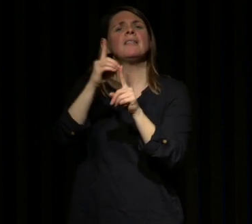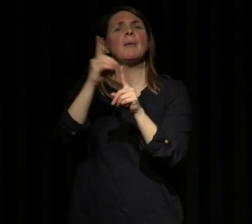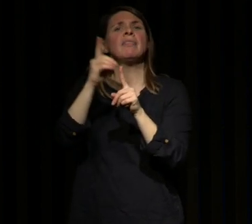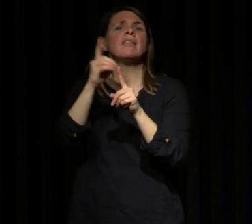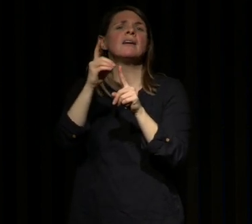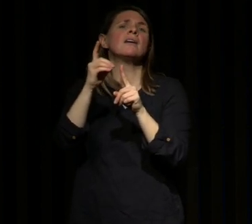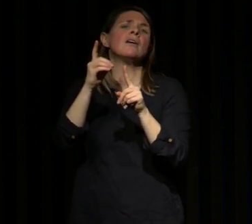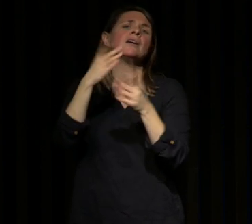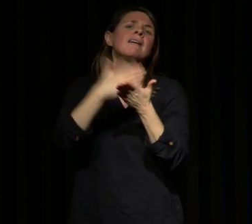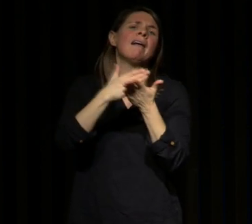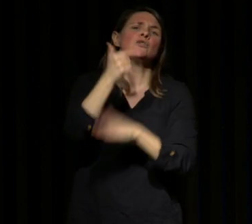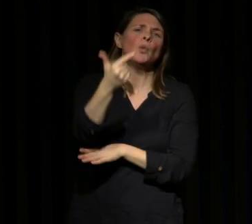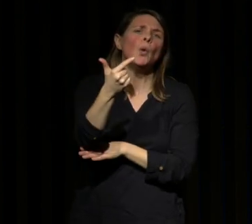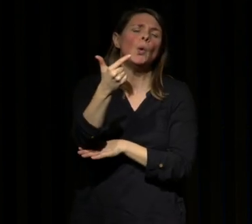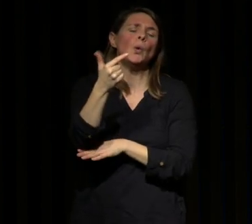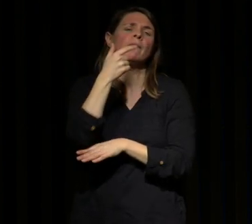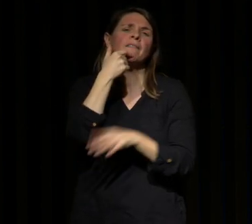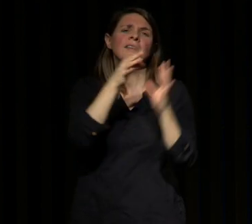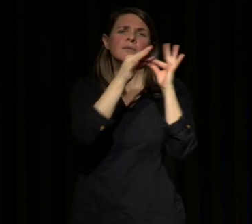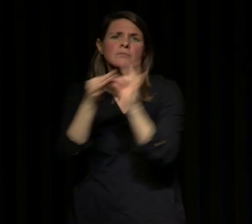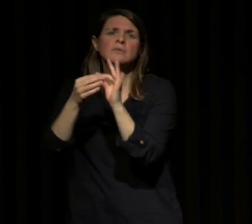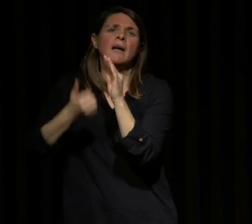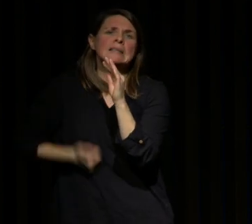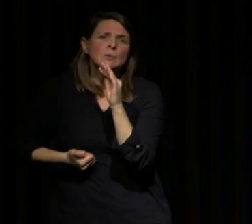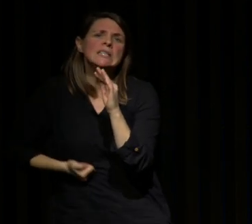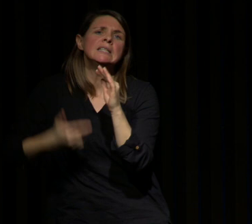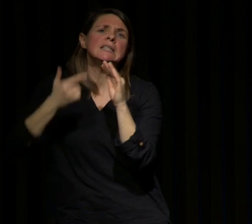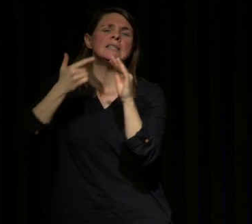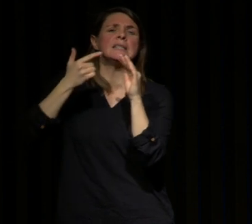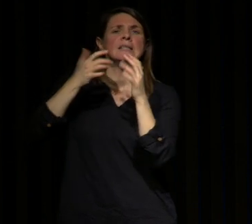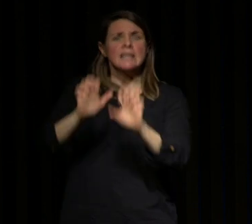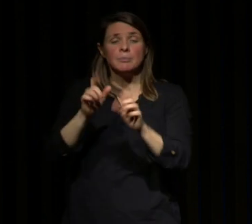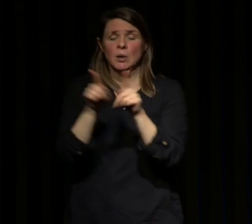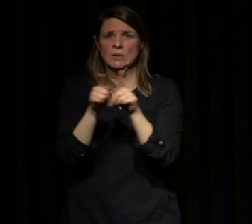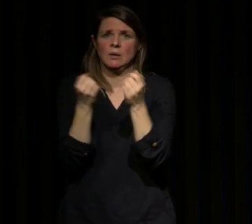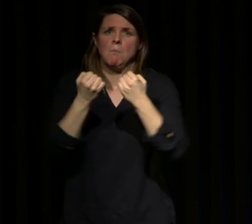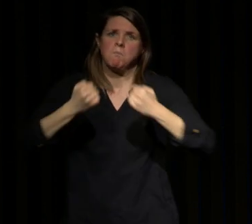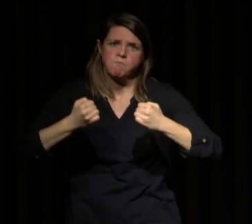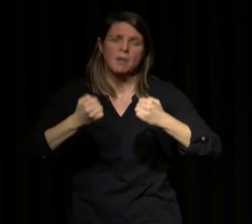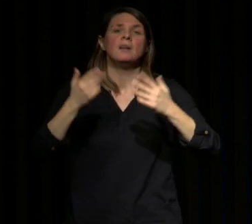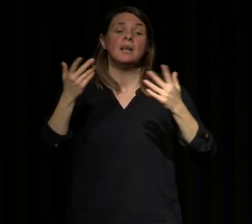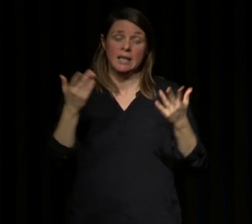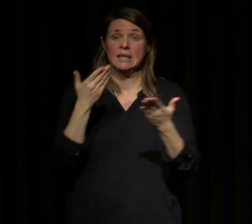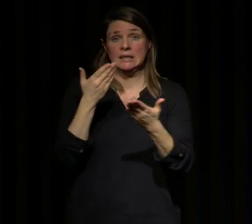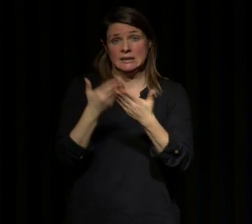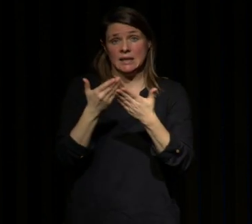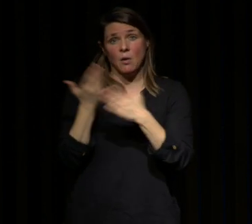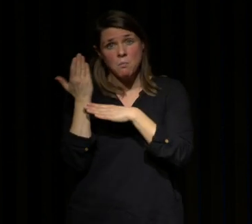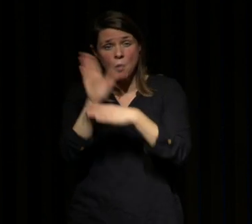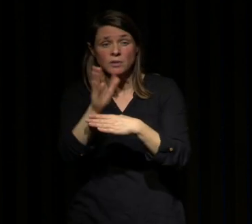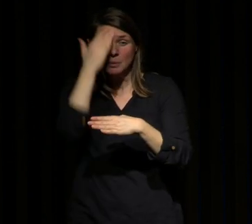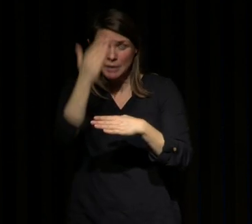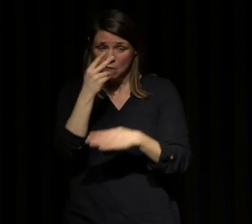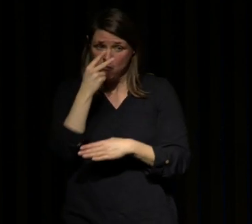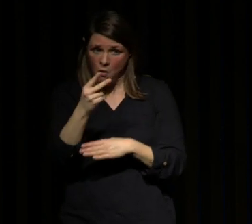2 c'est à dire un diabète lié à l'insulinorésistance et souvent à la surcharge pondérale est extrêmement si vous regardez